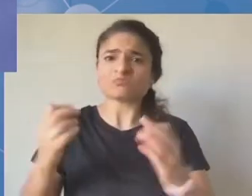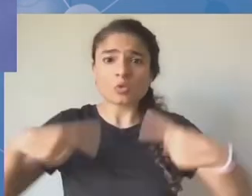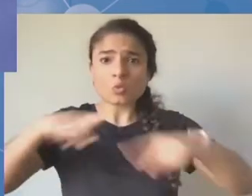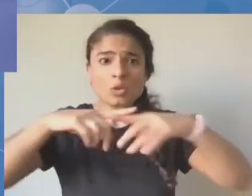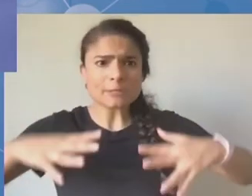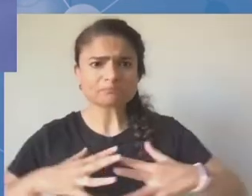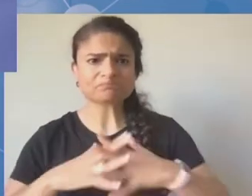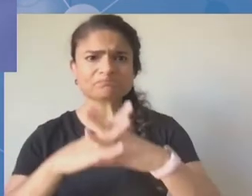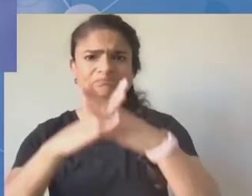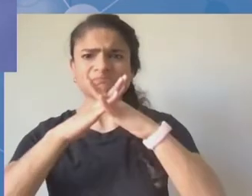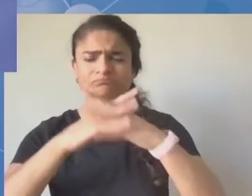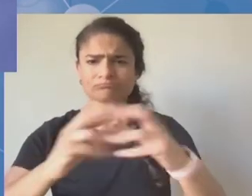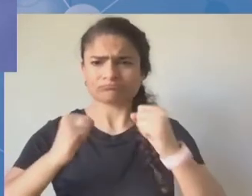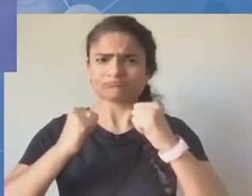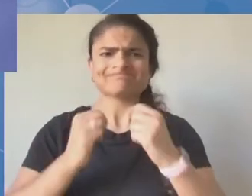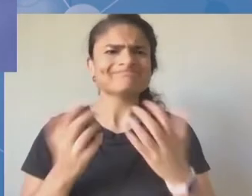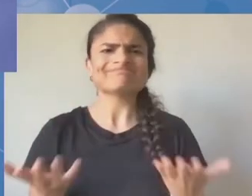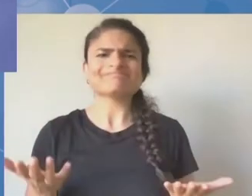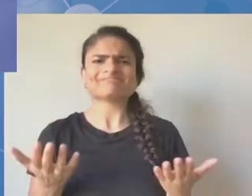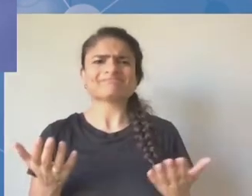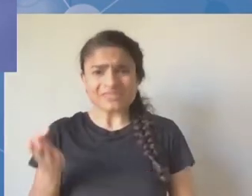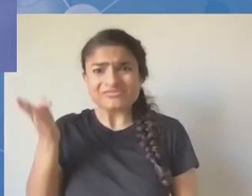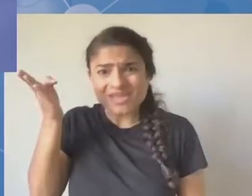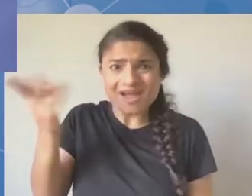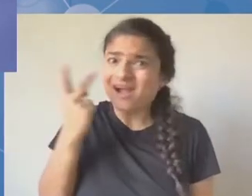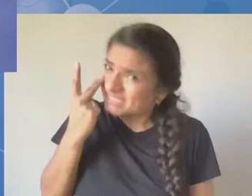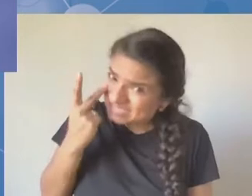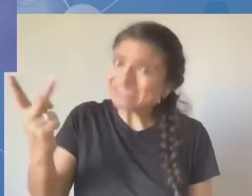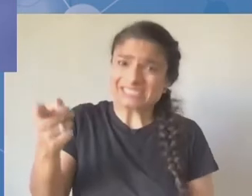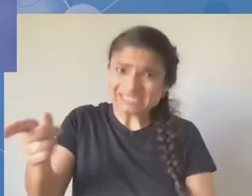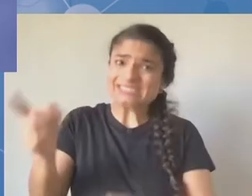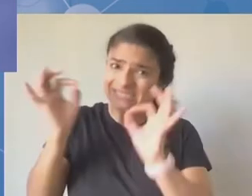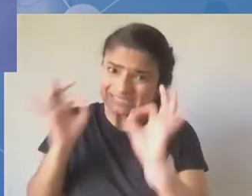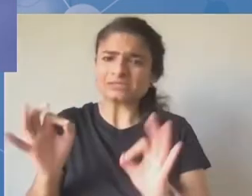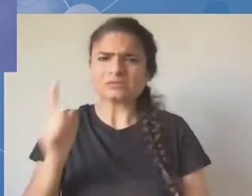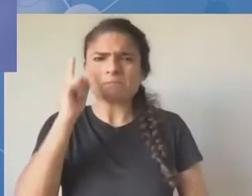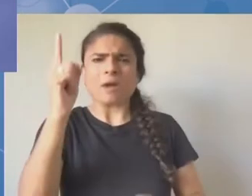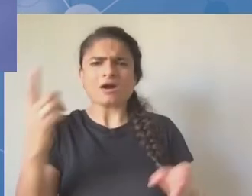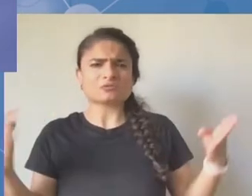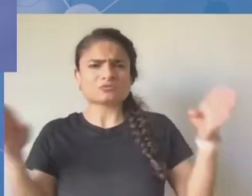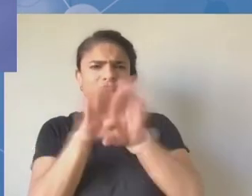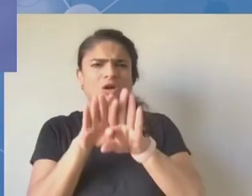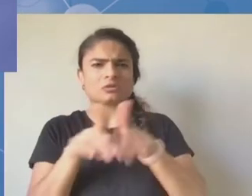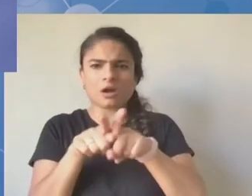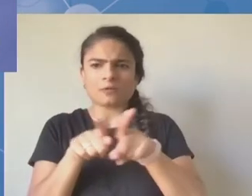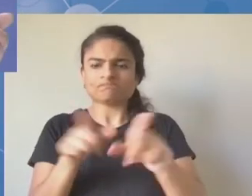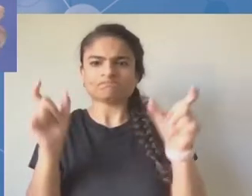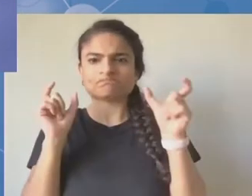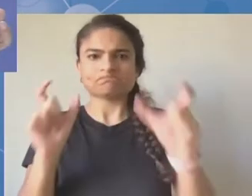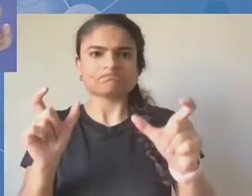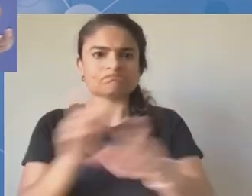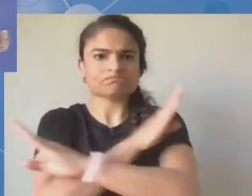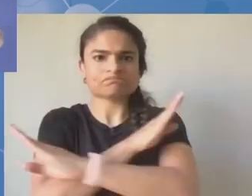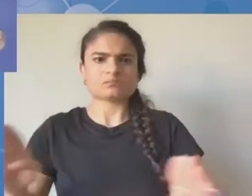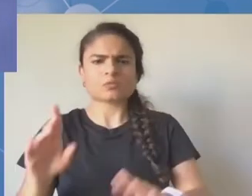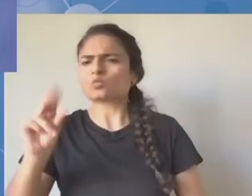nich mówić. I myślę, że w przyszłym roku powinien to być także temat jednej z głównych sesji. Ale to nie znaczy, że nie mówiliśmy w ogóle na ten temat.